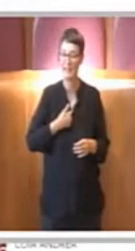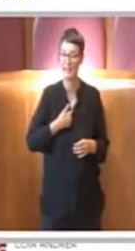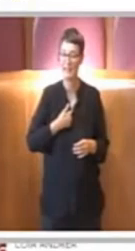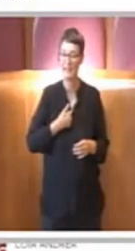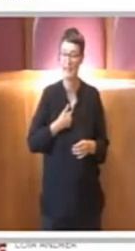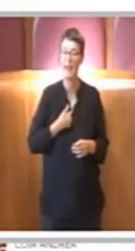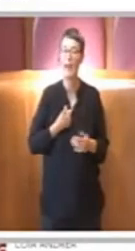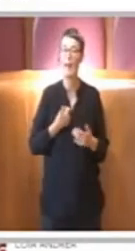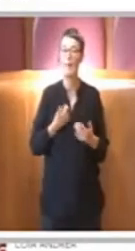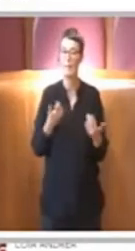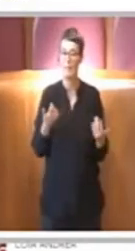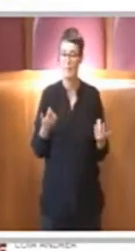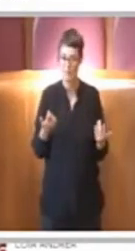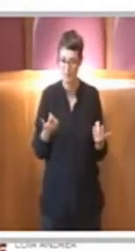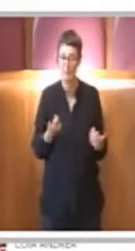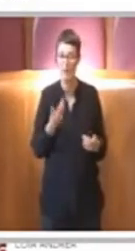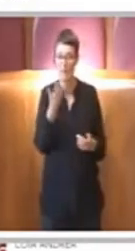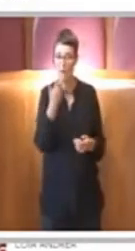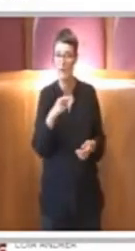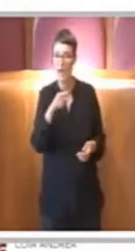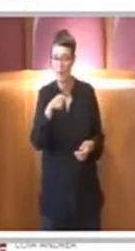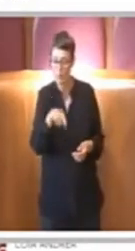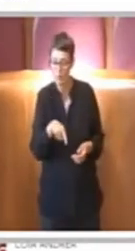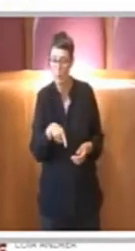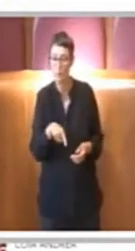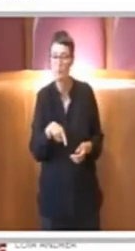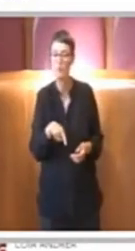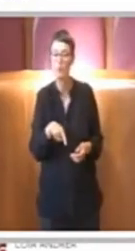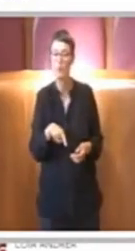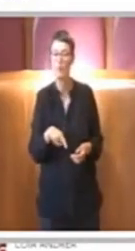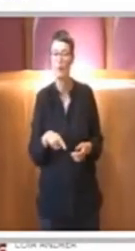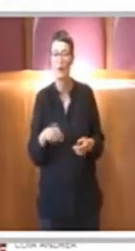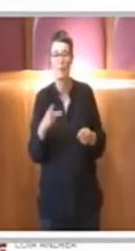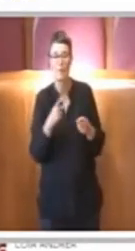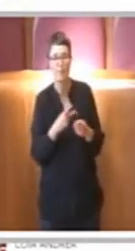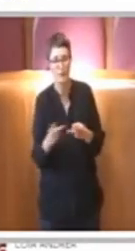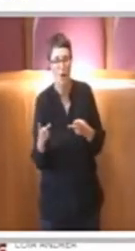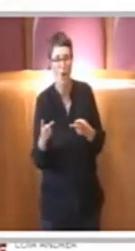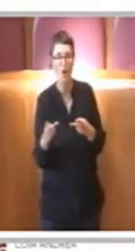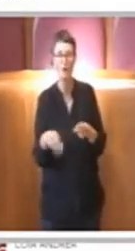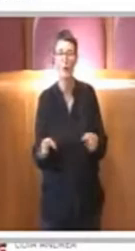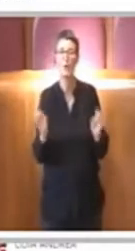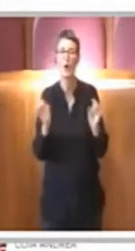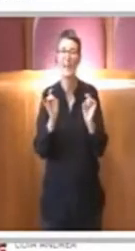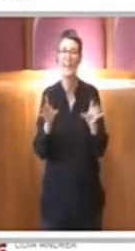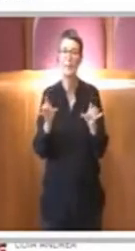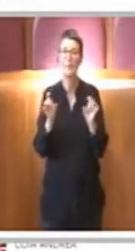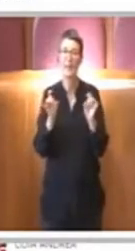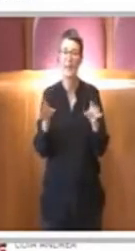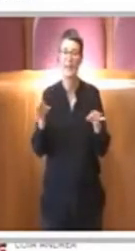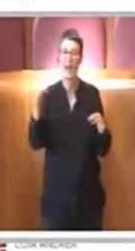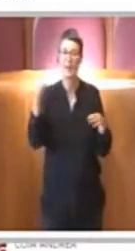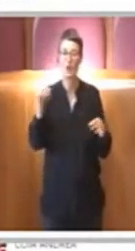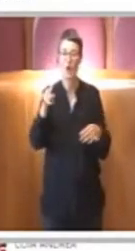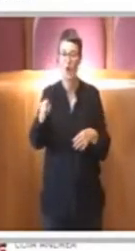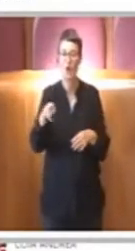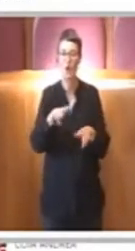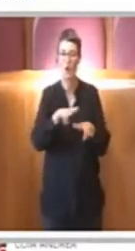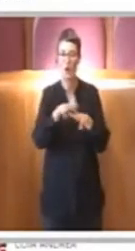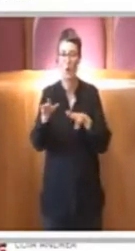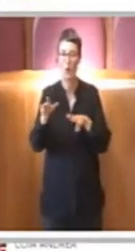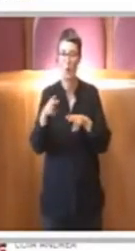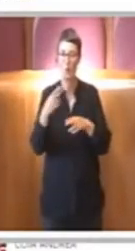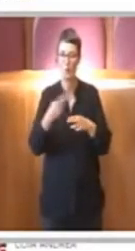e sviluppo e di sbloccare nel più breve tempo possibile alla Liberatoria del Comune di Roma al progetto WW Librerie di